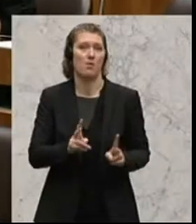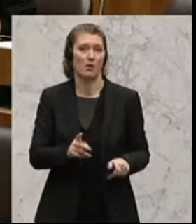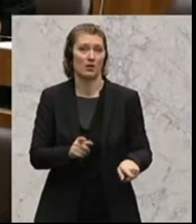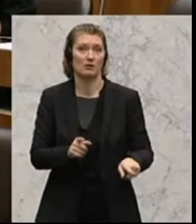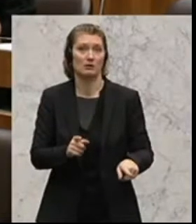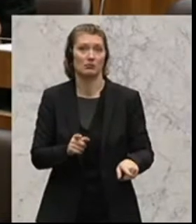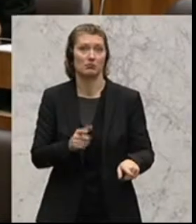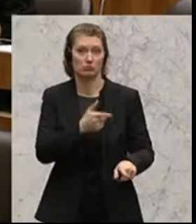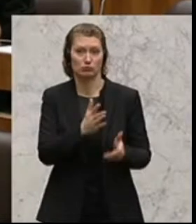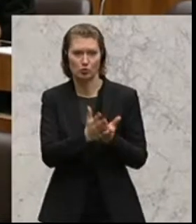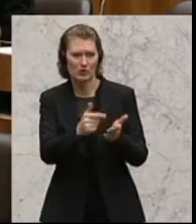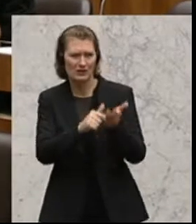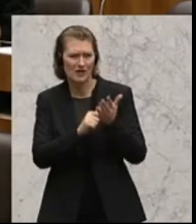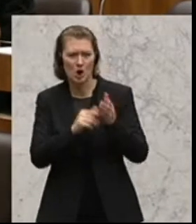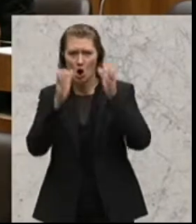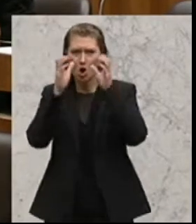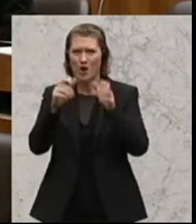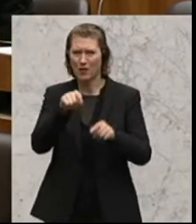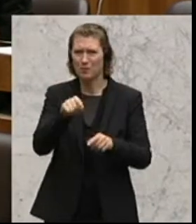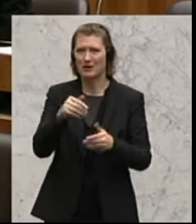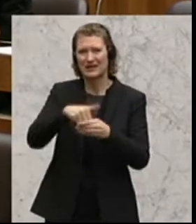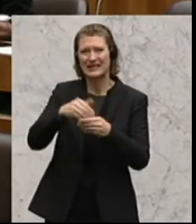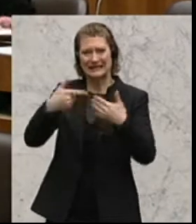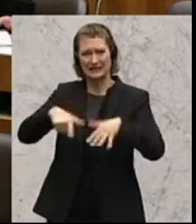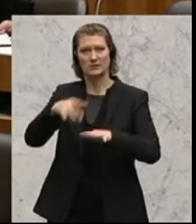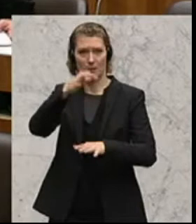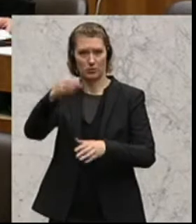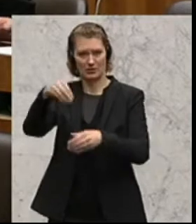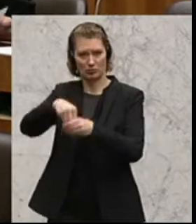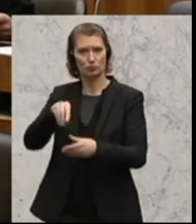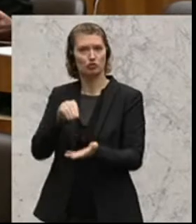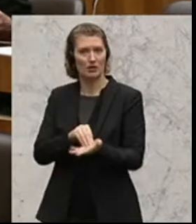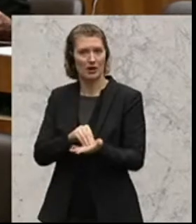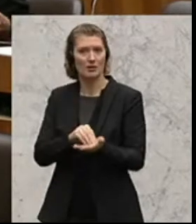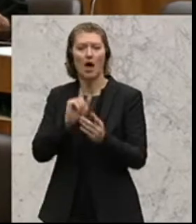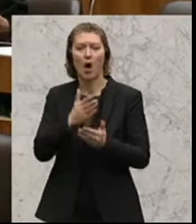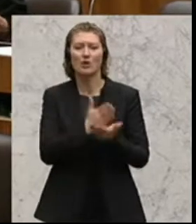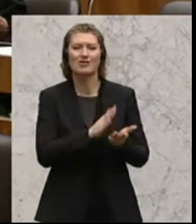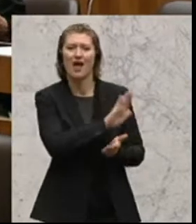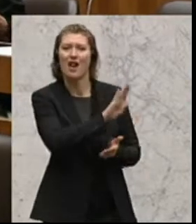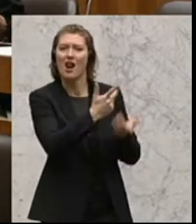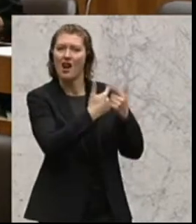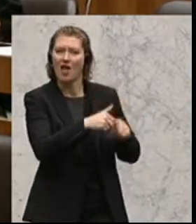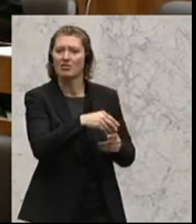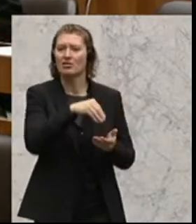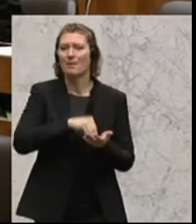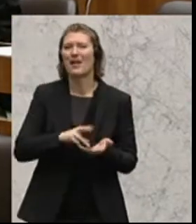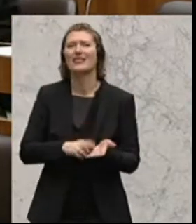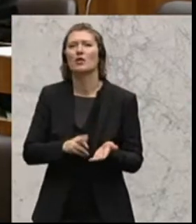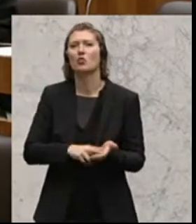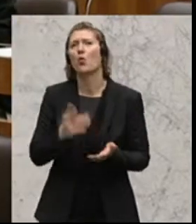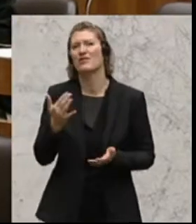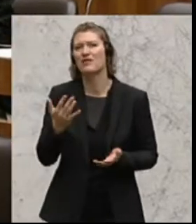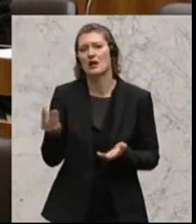In dem von Ihnen angesprochenen Konzept der ÖVP sind es 17 Prozent. Dazu kommt dann noch der Anteil der Länder netto über diesen Bereich.